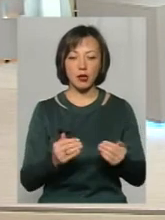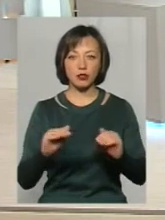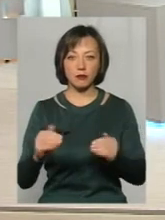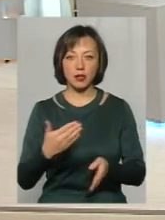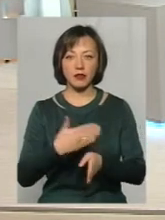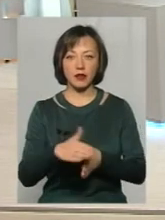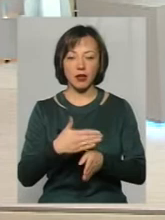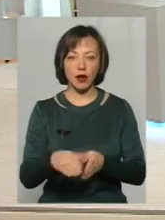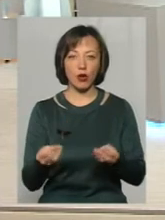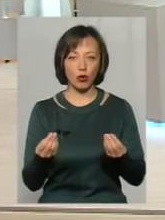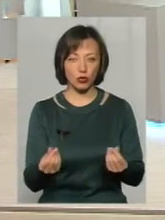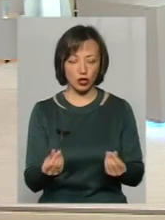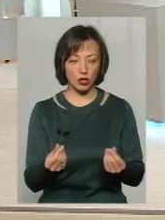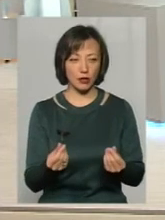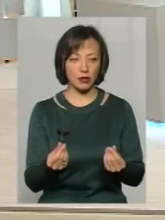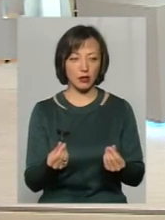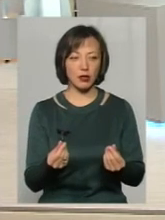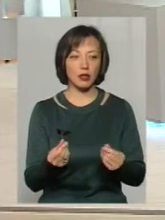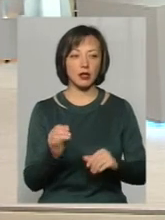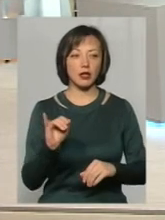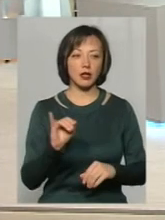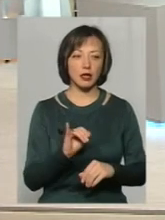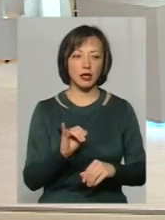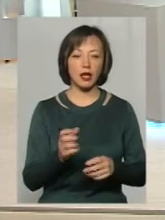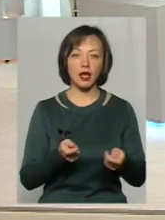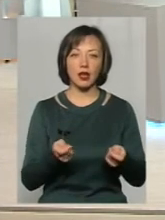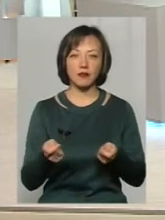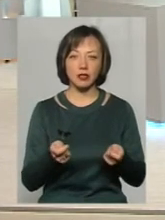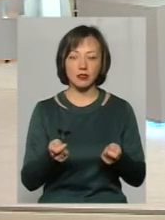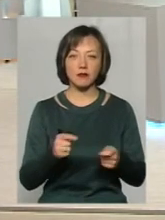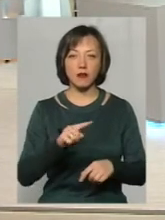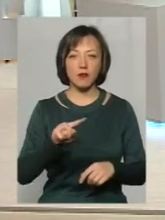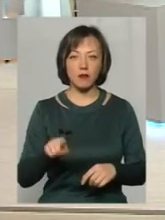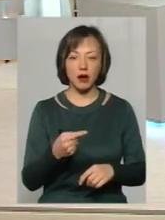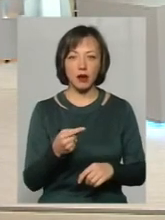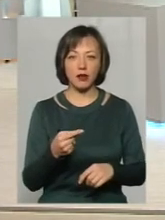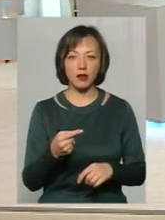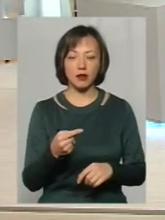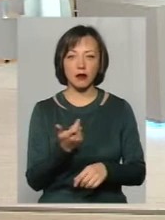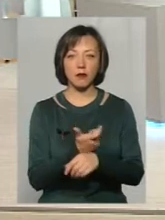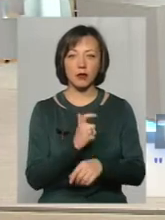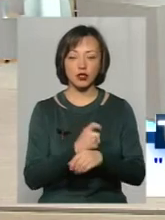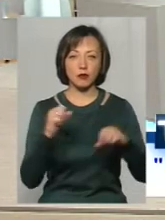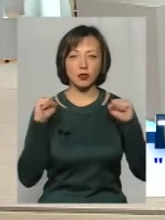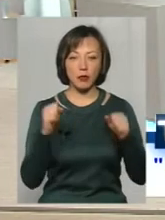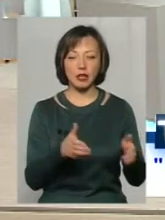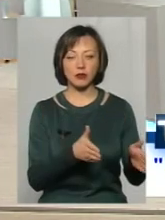ще менше. І просто керівництво вимагає, щоб більше спортсмени уготувалися,